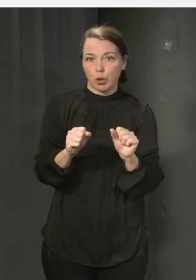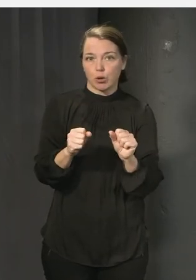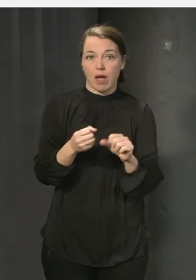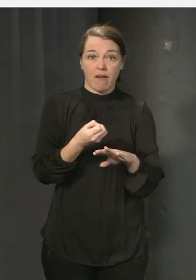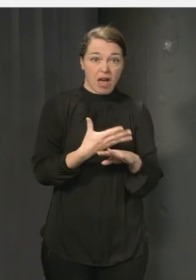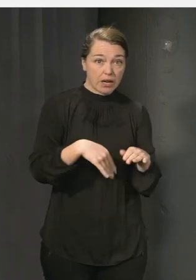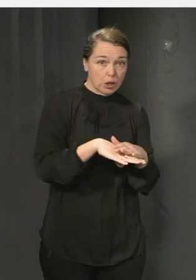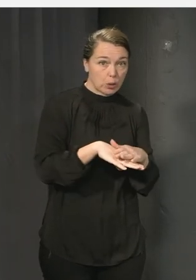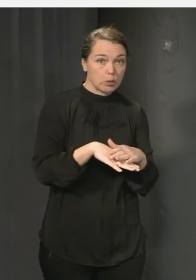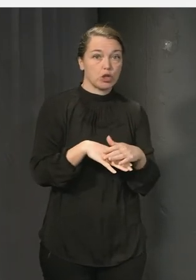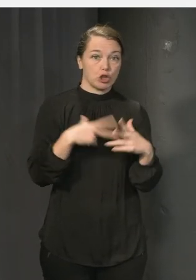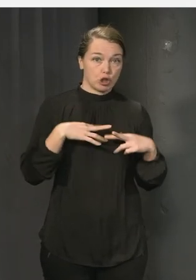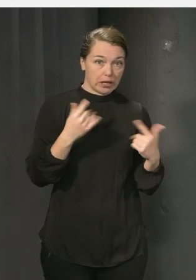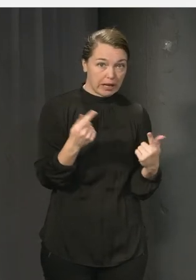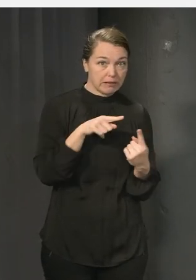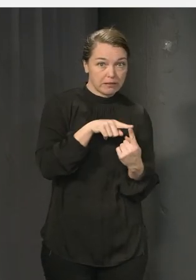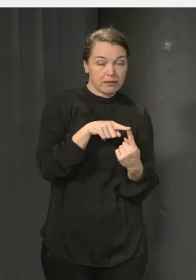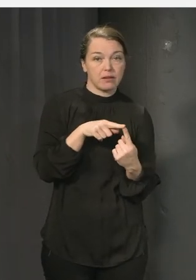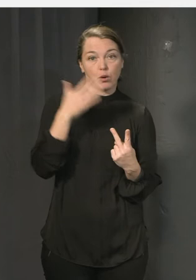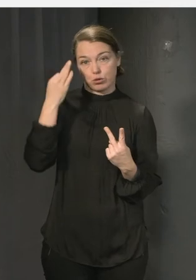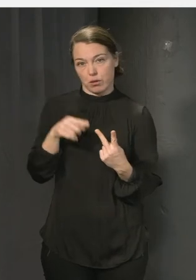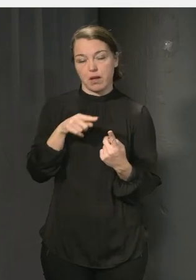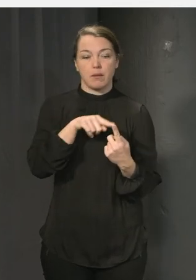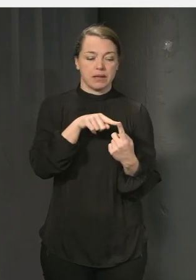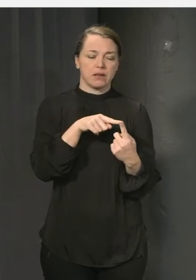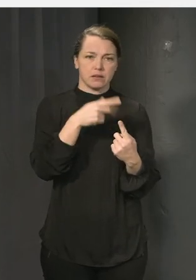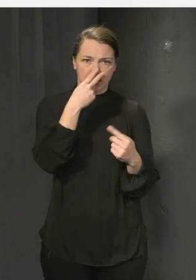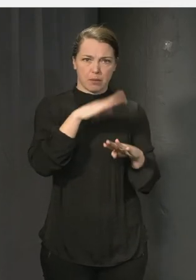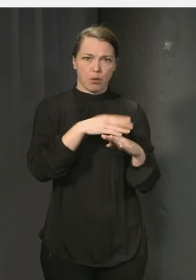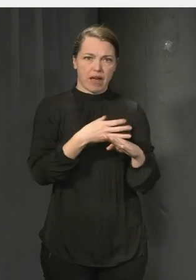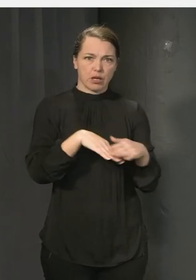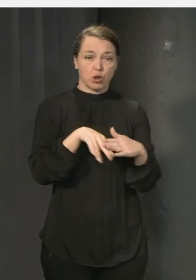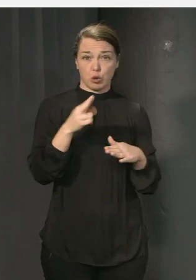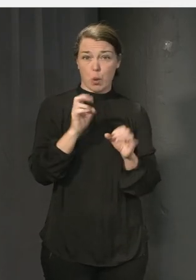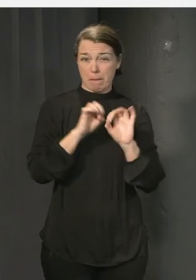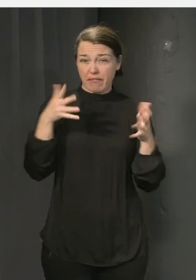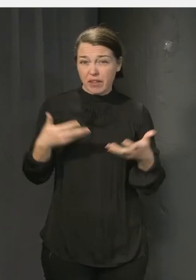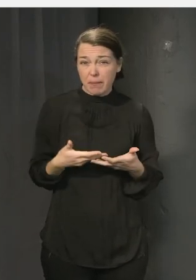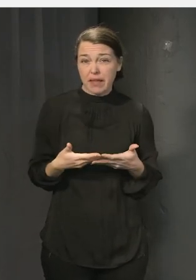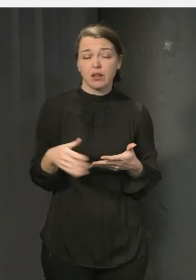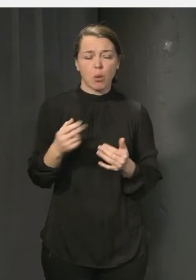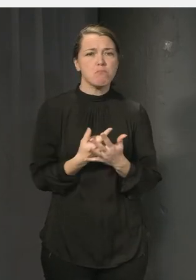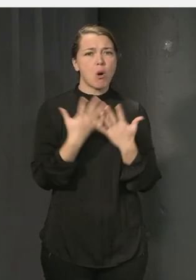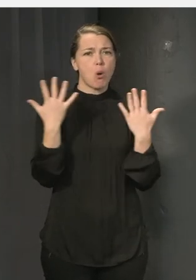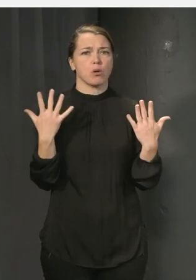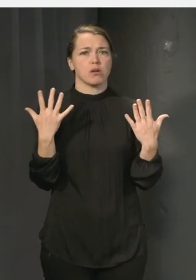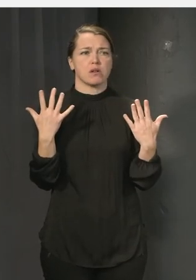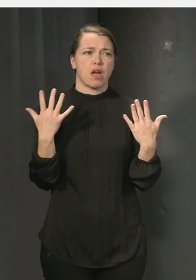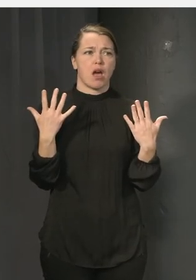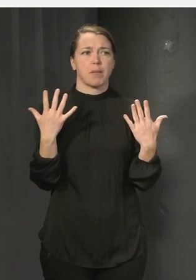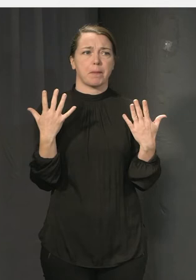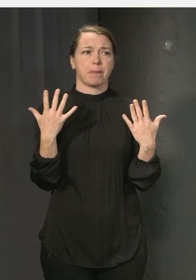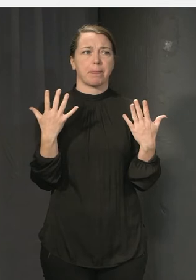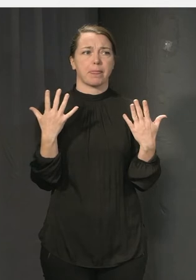trygghet och så då är det ju, till exempel nu under pandemin har ju väldigt många väldigt mycket